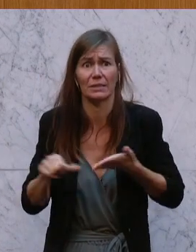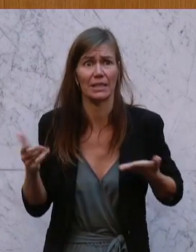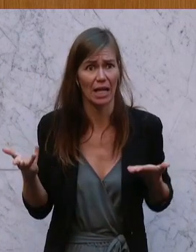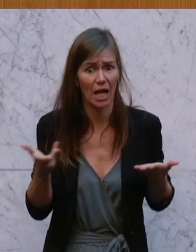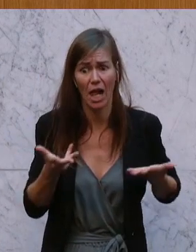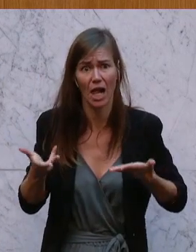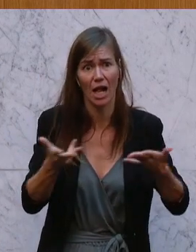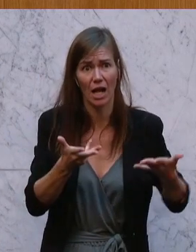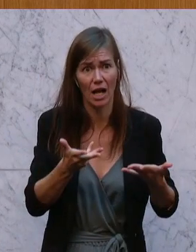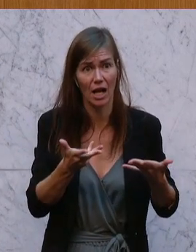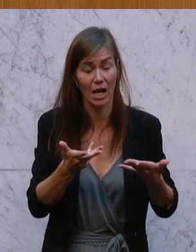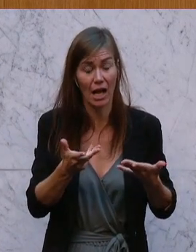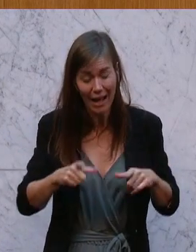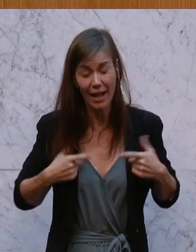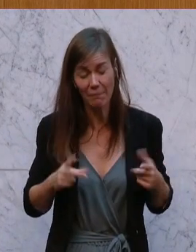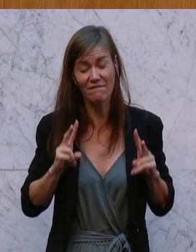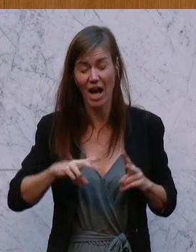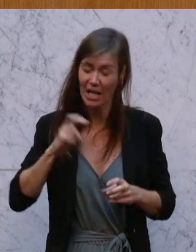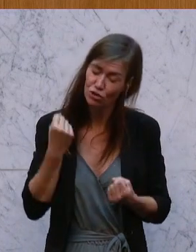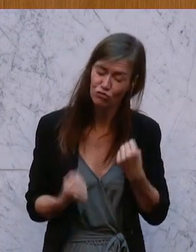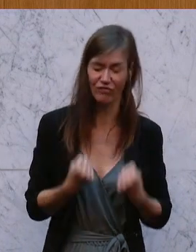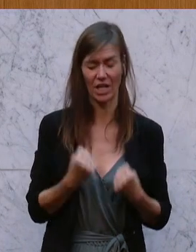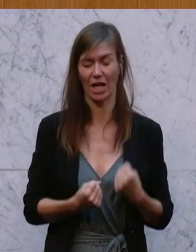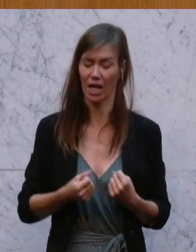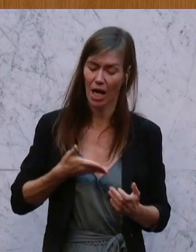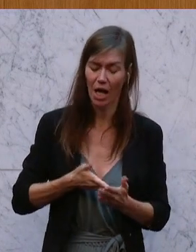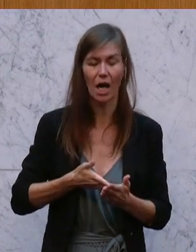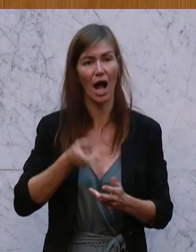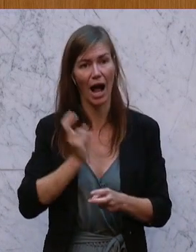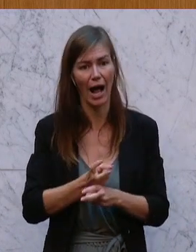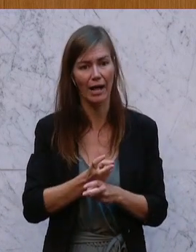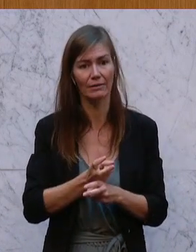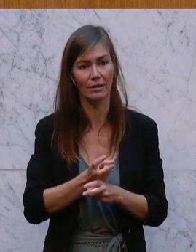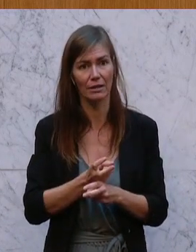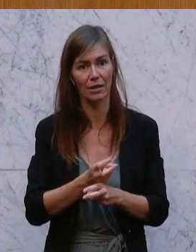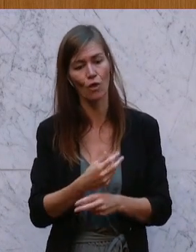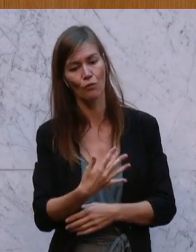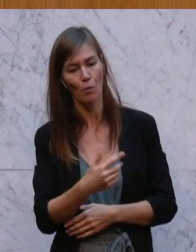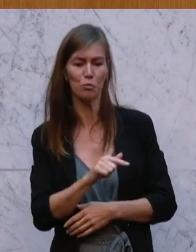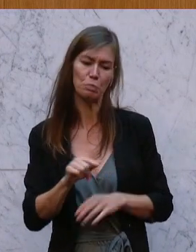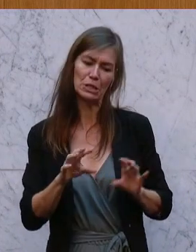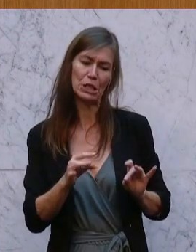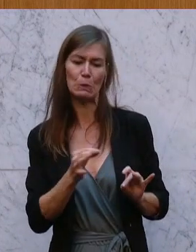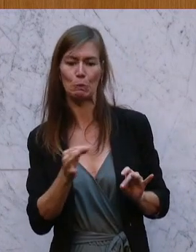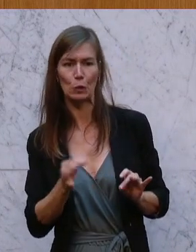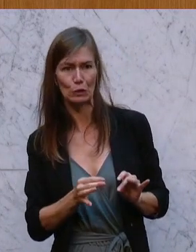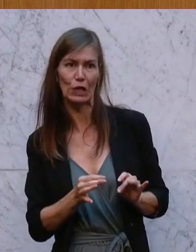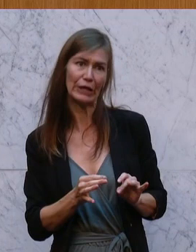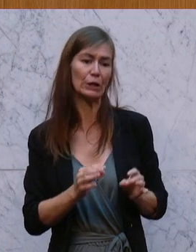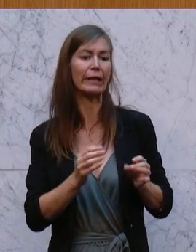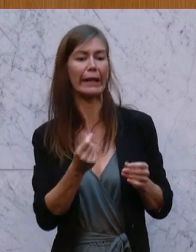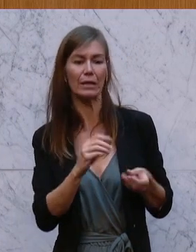ein wahnsinnig schwieriges Leben. Und wir reden hier nicht von fünf oder zehn Prozent. Mehr als ein Drittel hat massive